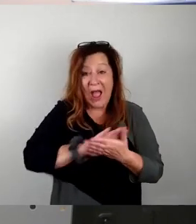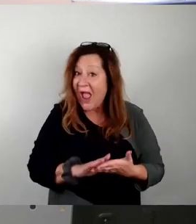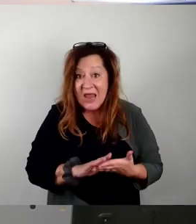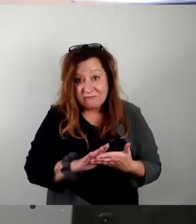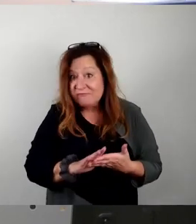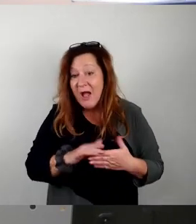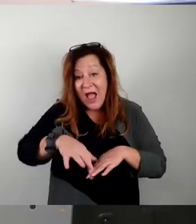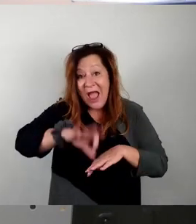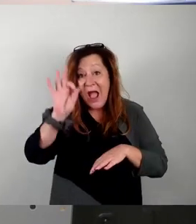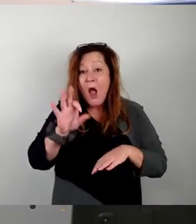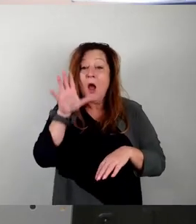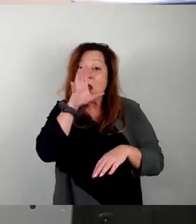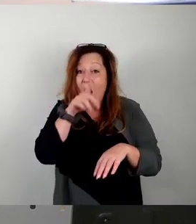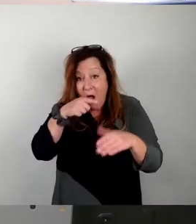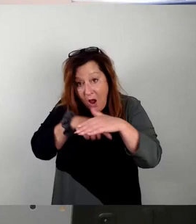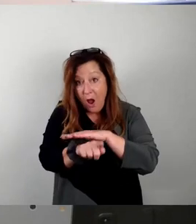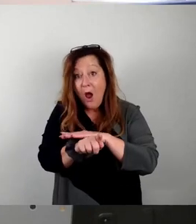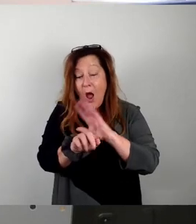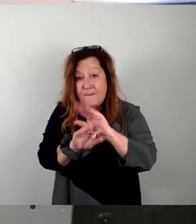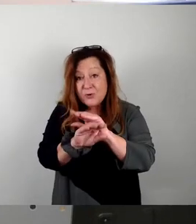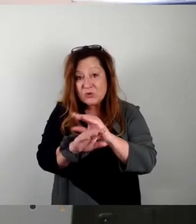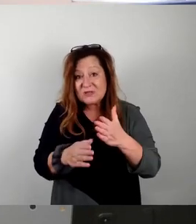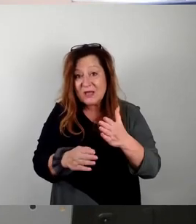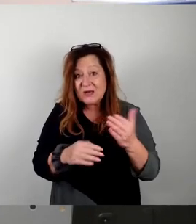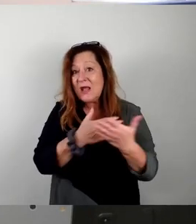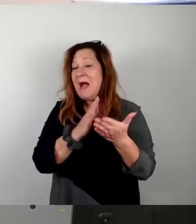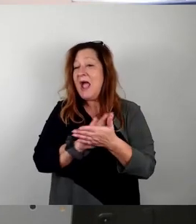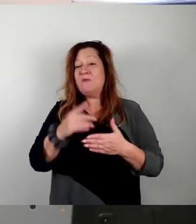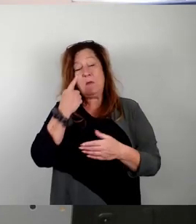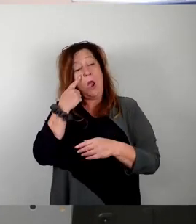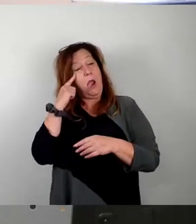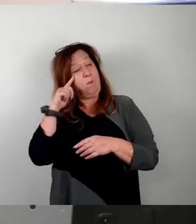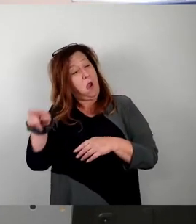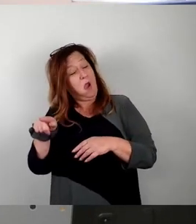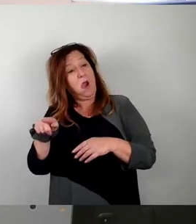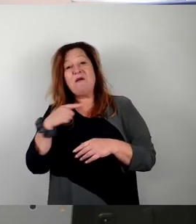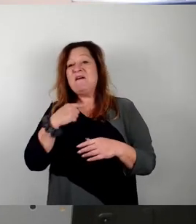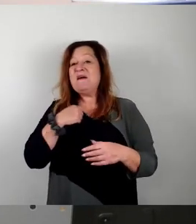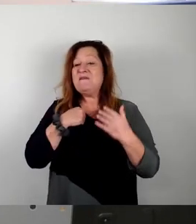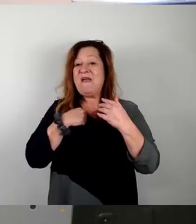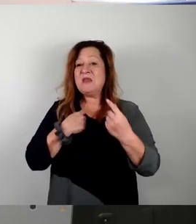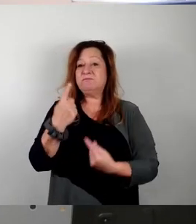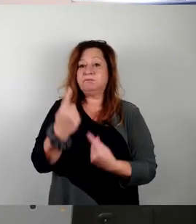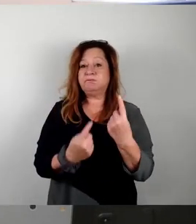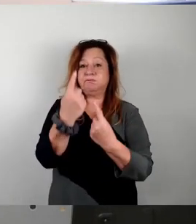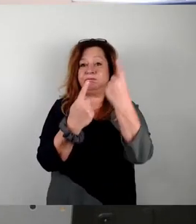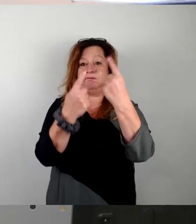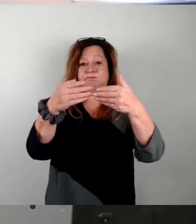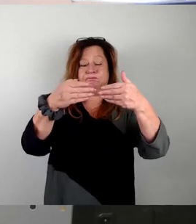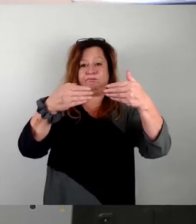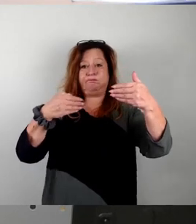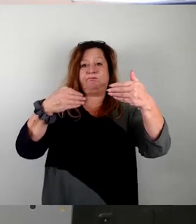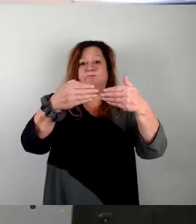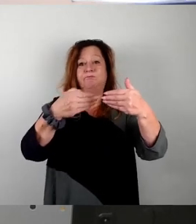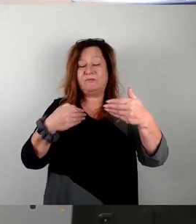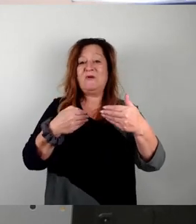ist die Garage noch genutzt? Klar, da kann man sich manchmal so einfach auf die Optik verlassen. Wenn das Unkraut schon so hoch wächst, dass die Tür gar nicht mehr aufgeht, dann ist da wahrscheinlich länger niemand